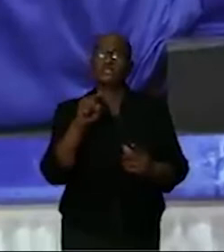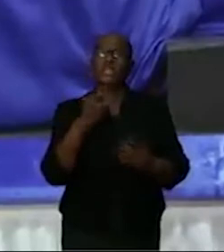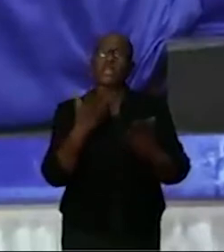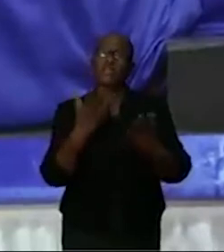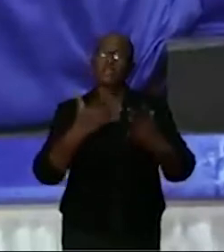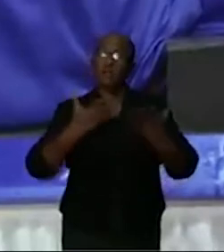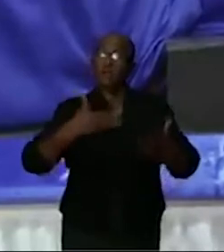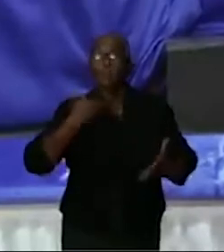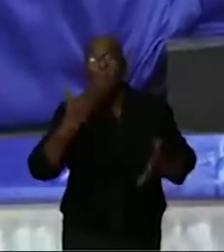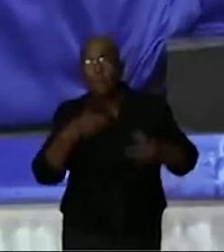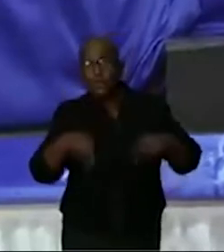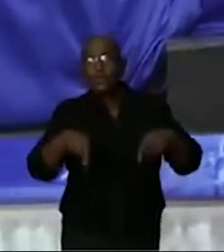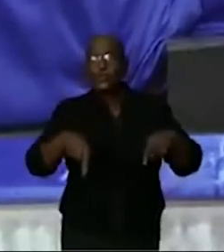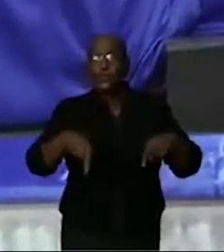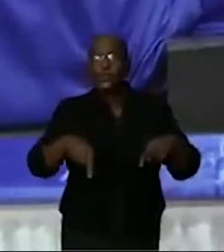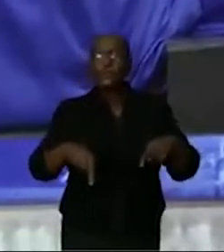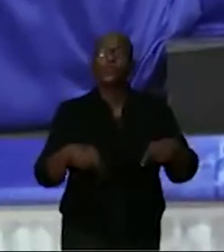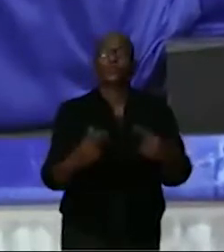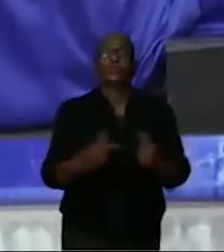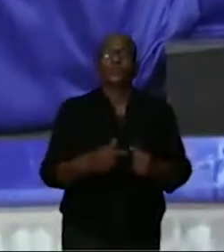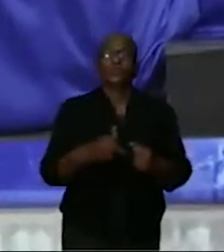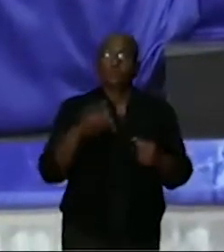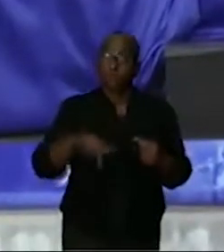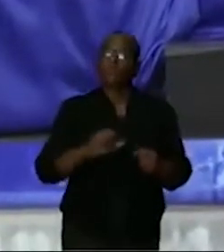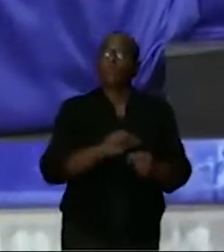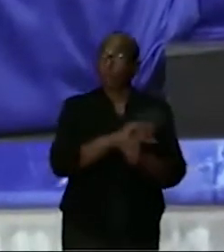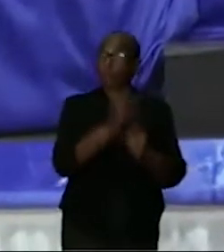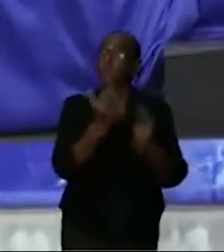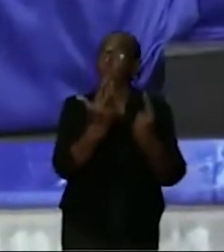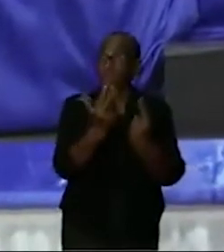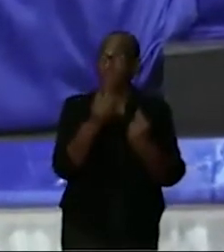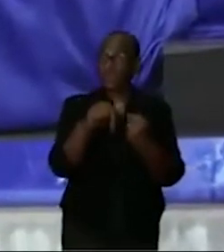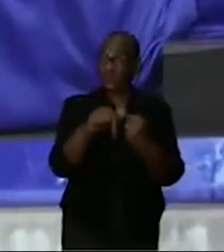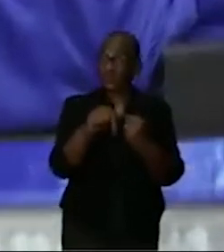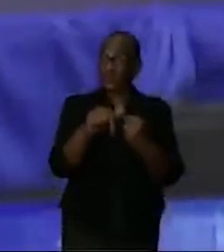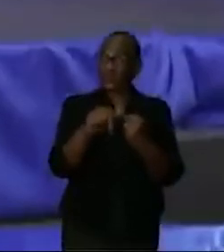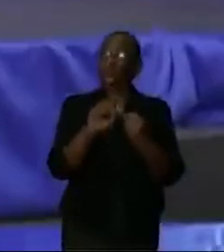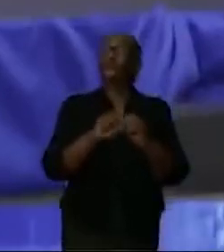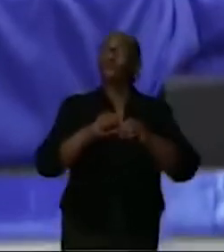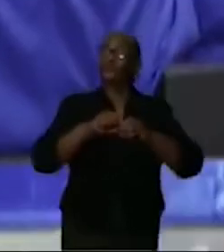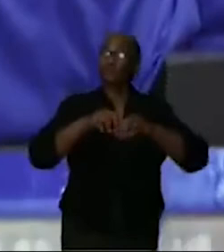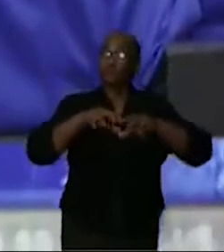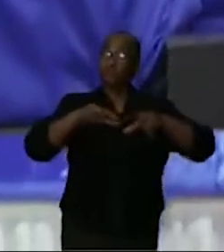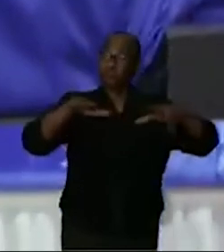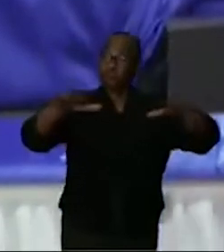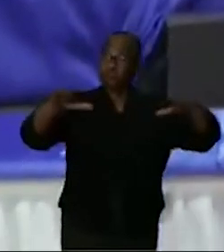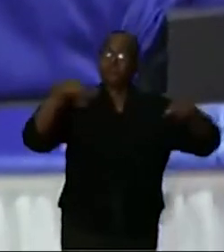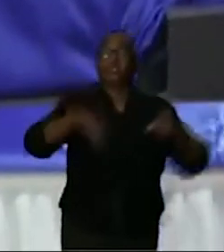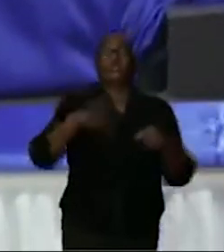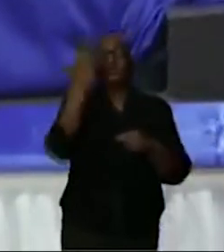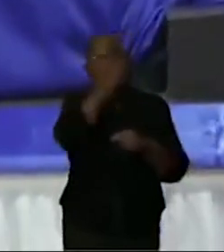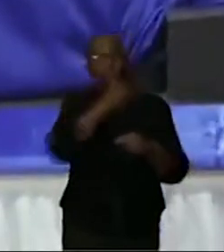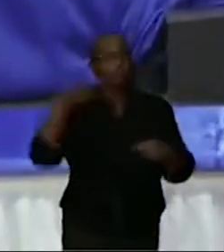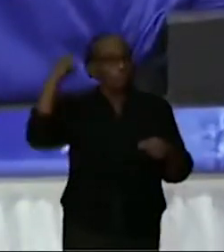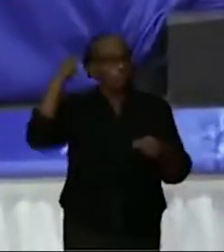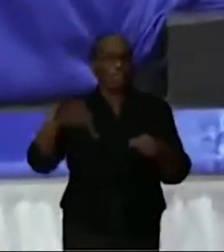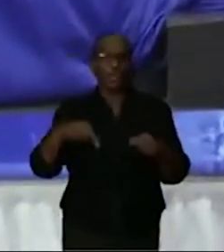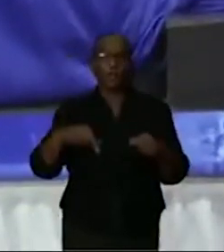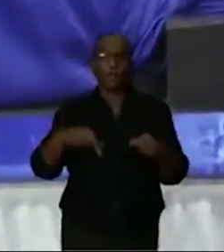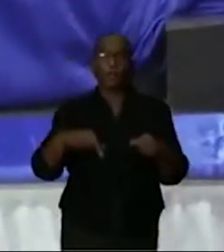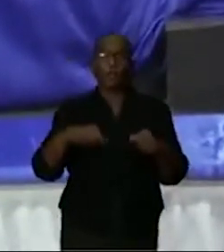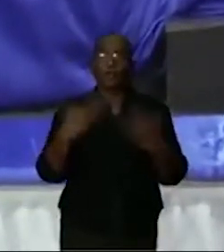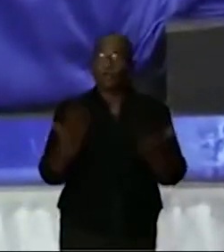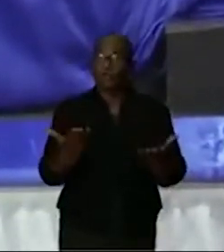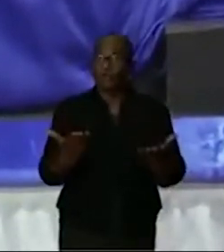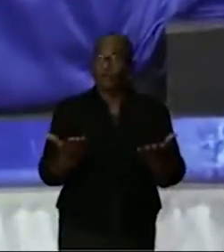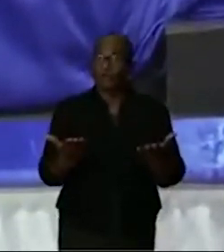trends die te maken hebben met de COVID-19 epidemie in Suriname en u de dreiging